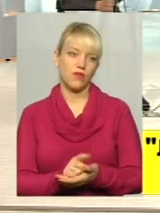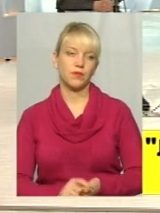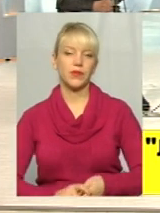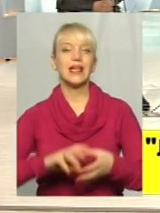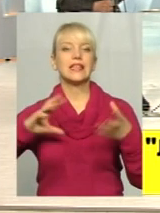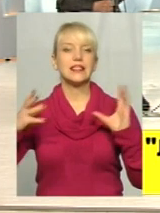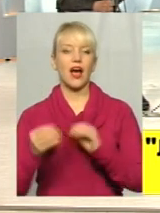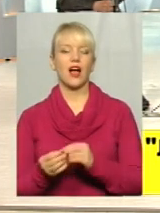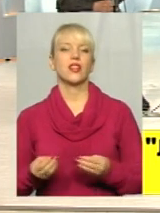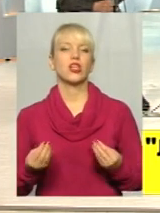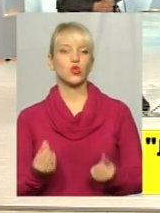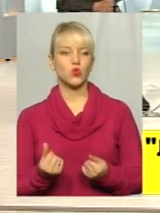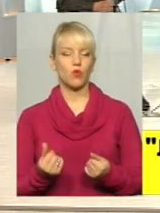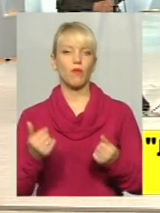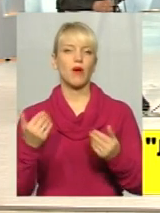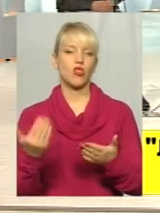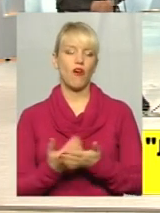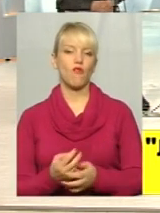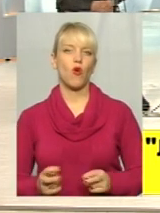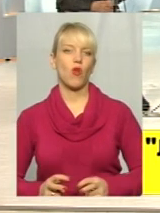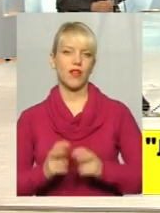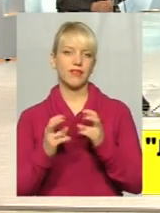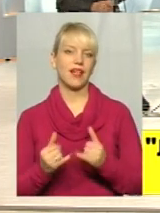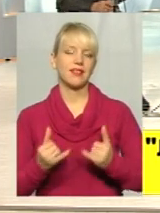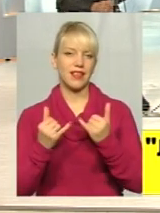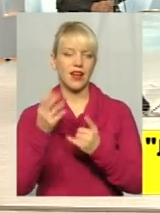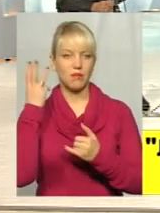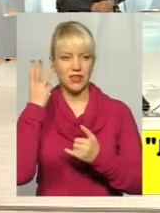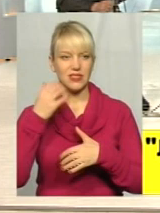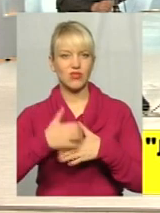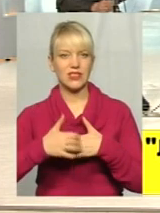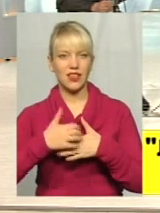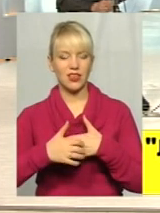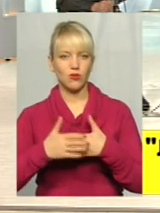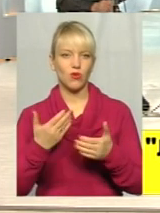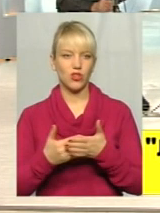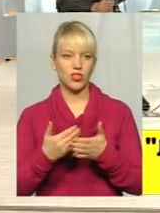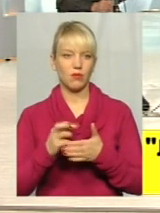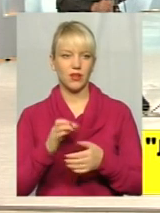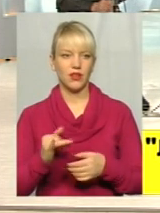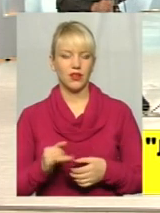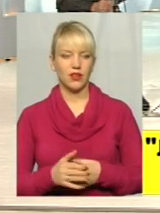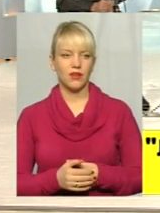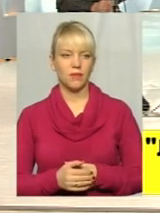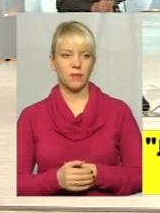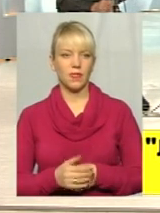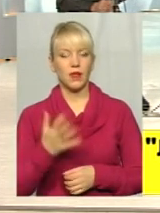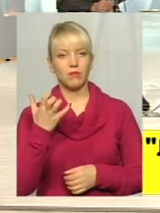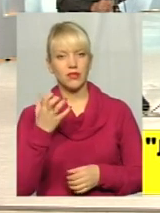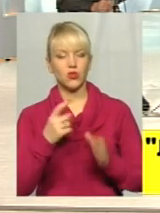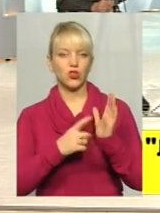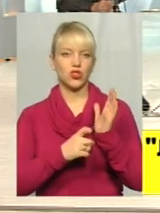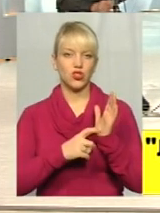Загальна сума нового ліфта для Хмельницьку, в середньому, хоча б приблизно... Ну,-600 тисяч. 500-600